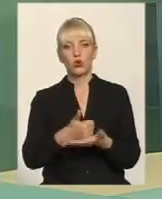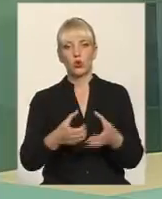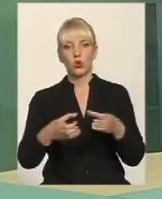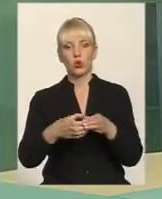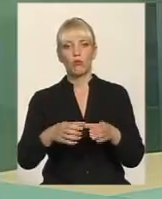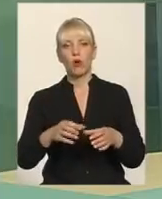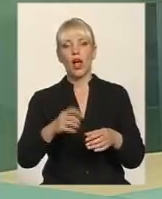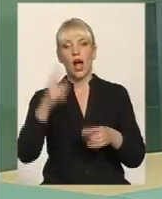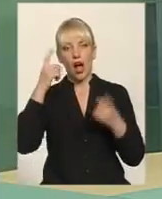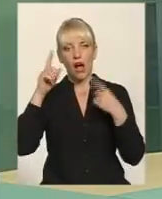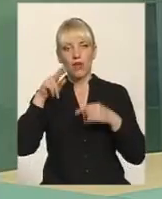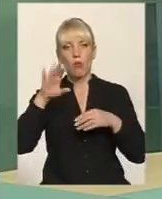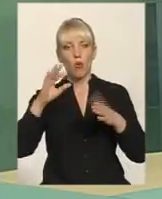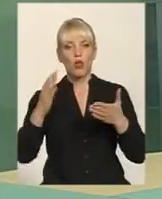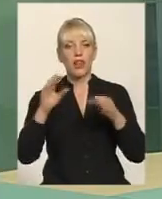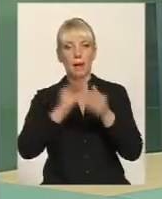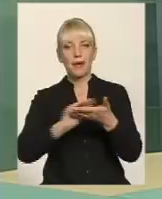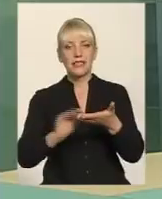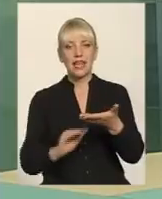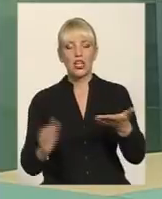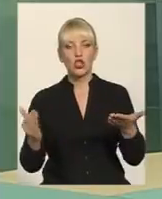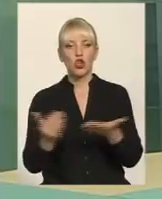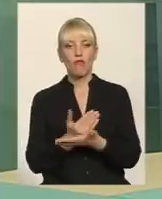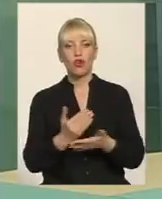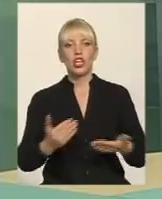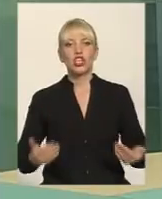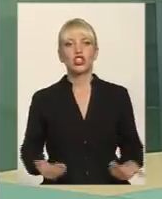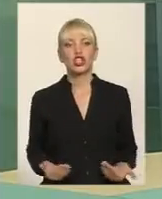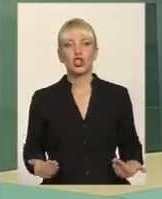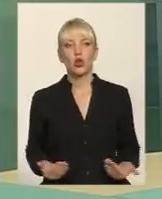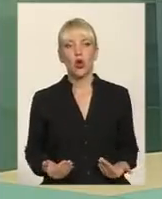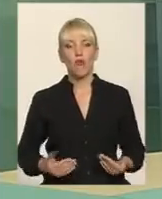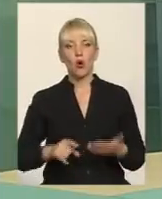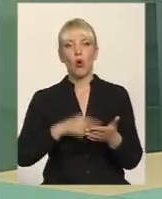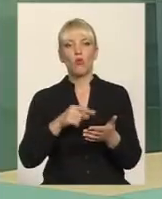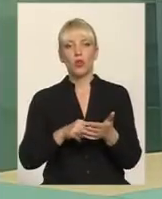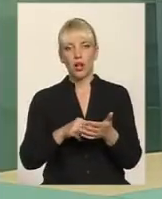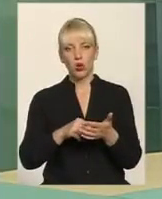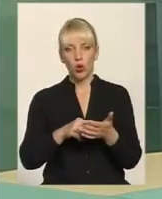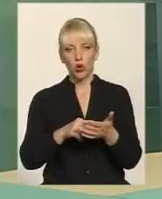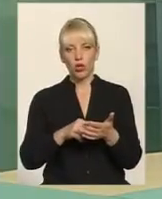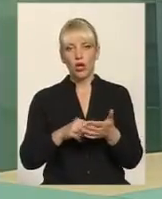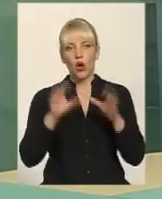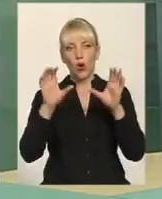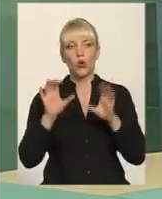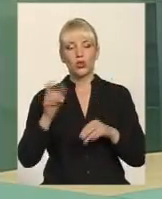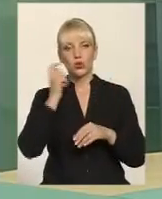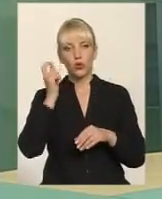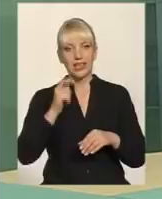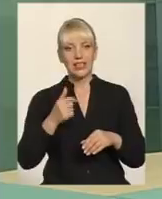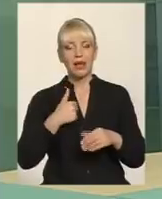написанню нового житлового кодексу України. Ми сьогодні живемо по житловому кодексу, яким латаємо постійними змінами, але він 85